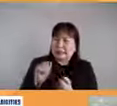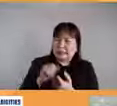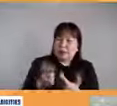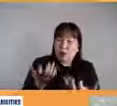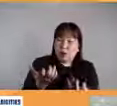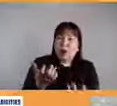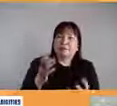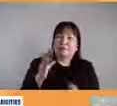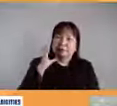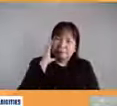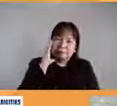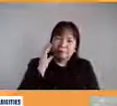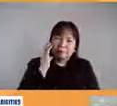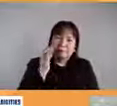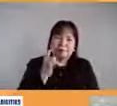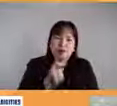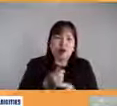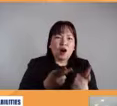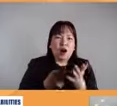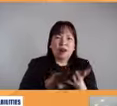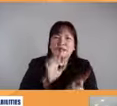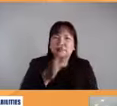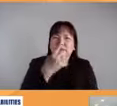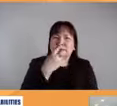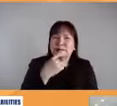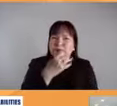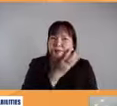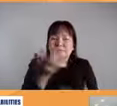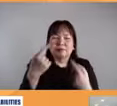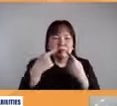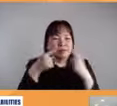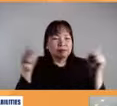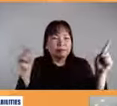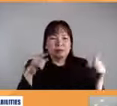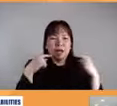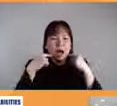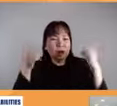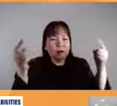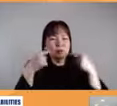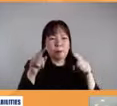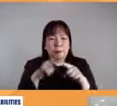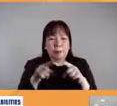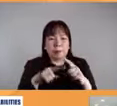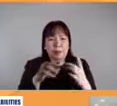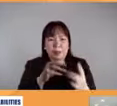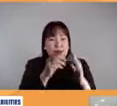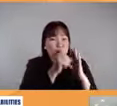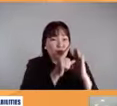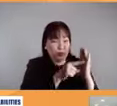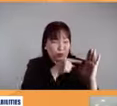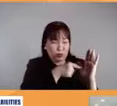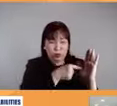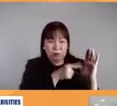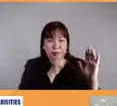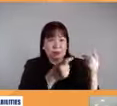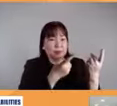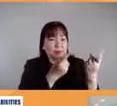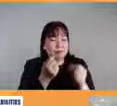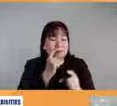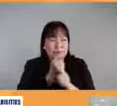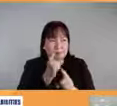natotoo talaga yung mga sinasabi lalong lalo na through the laws dapat properly implemented at